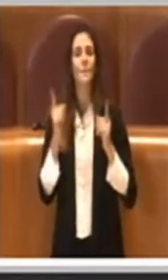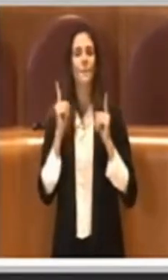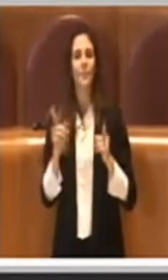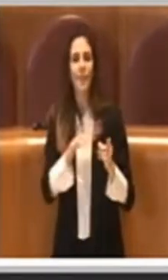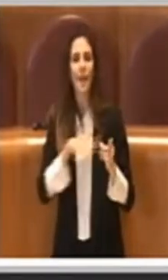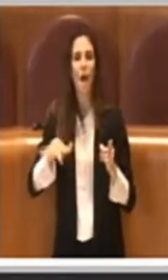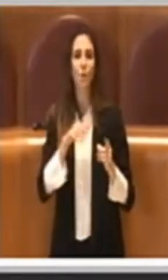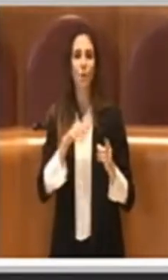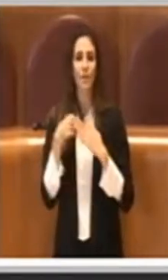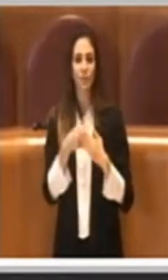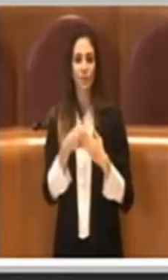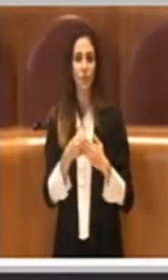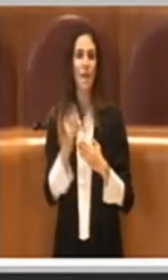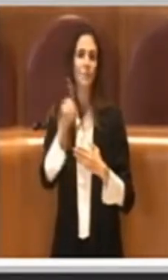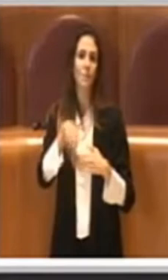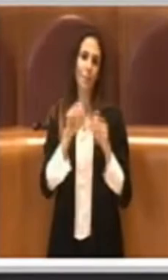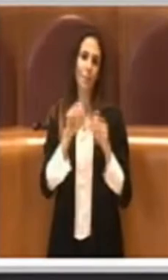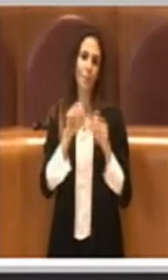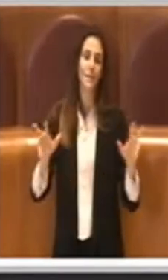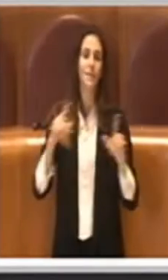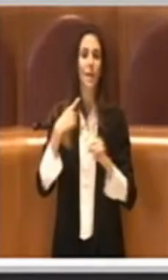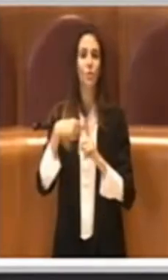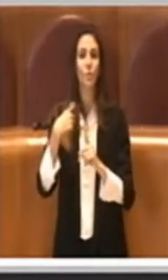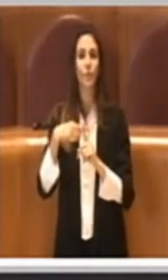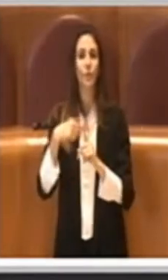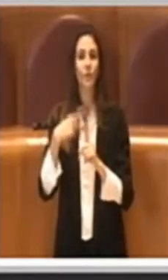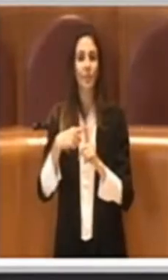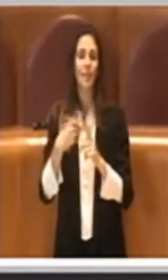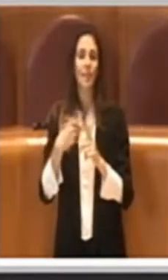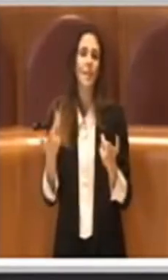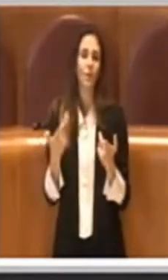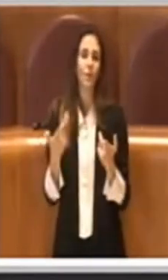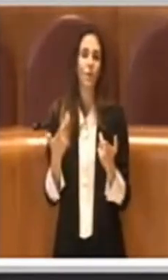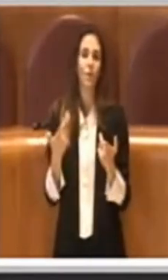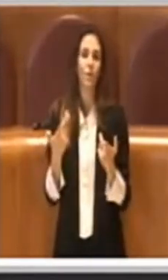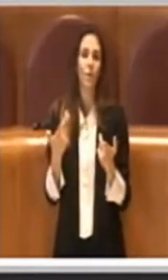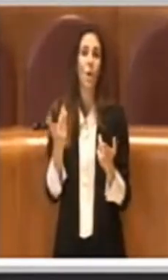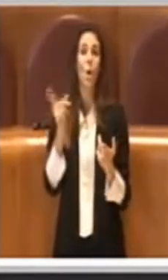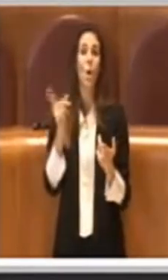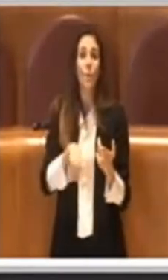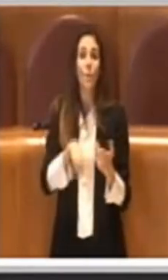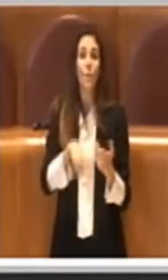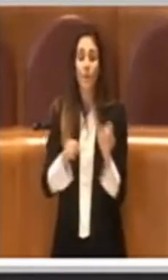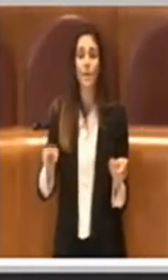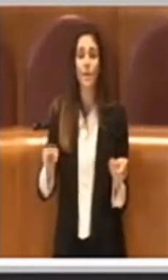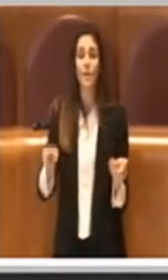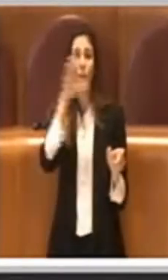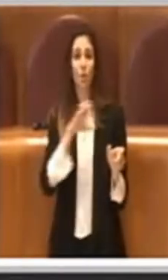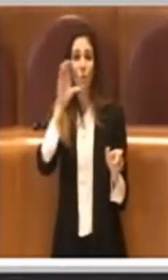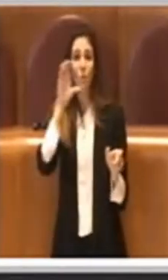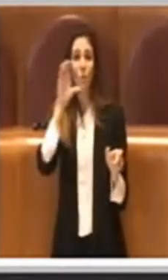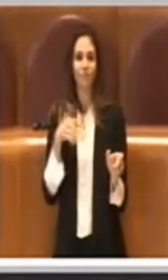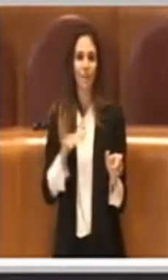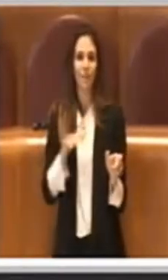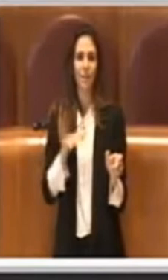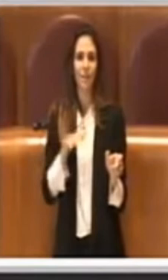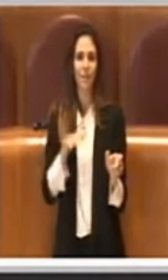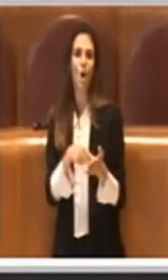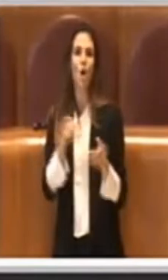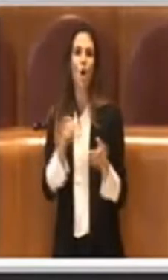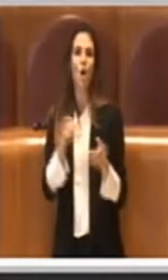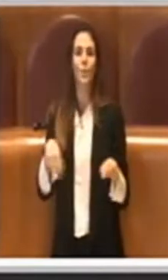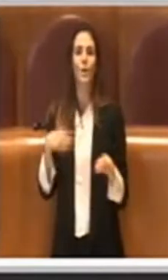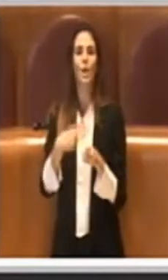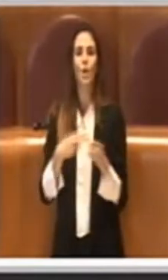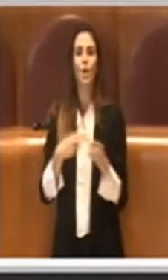ma anche un messaggio positivo nei confronti della città, ma soprattutto di tutti quei turisti che verranno qui a Roma, noi speriamo veramente che